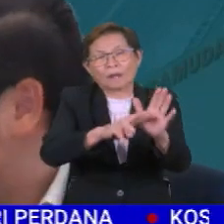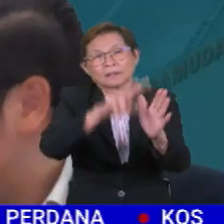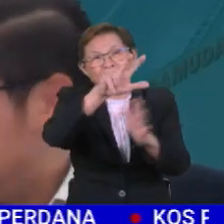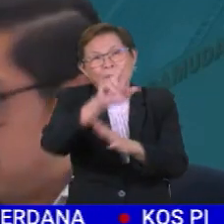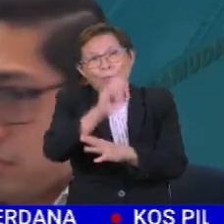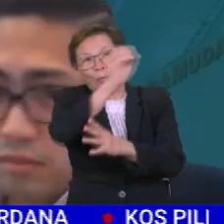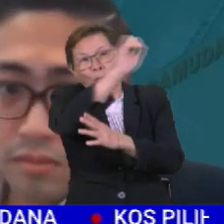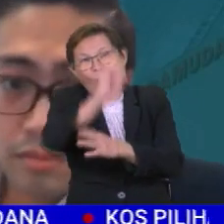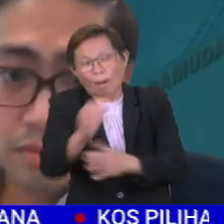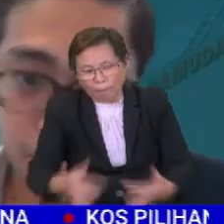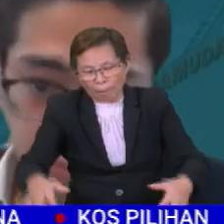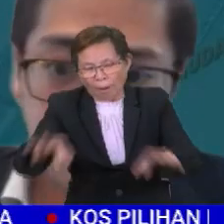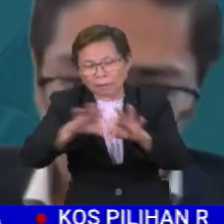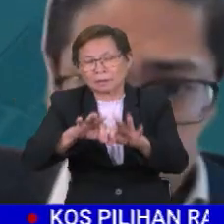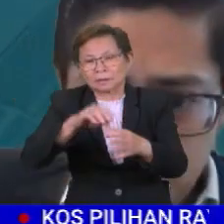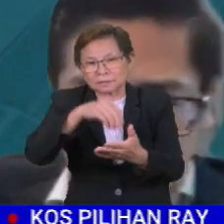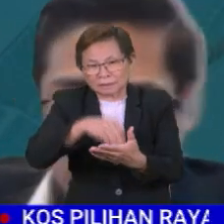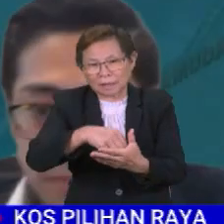kepentingan di dalam pembekal tenaga.